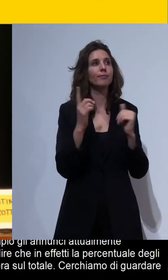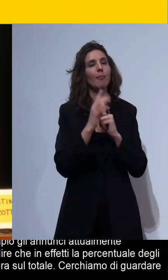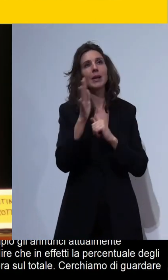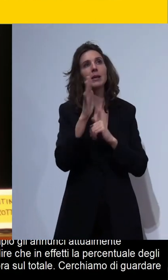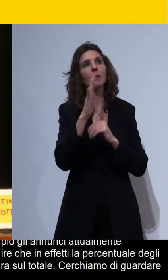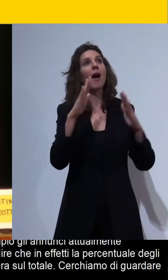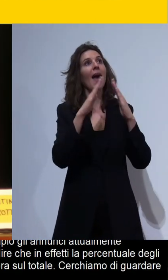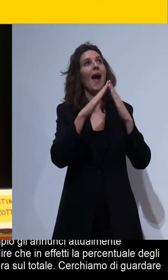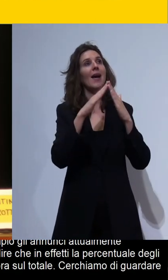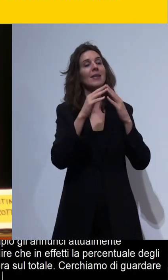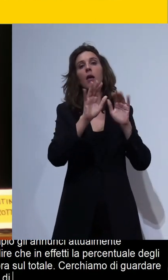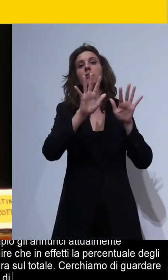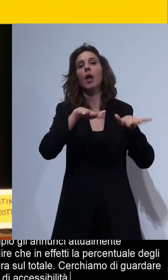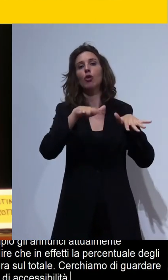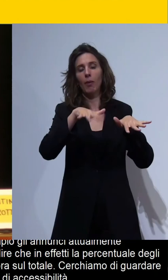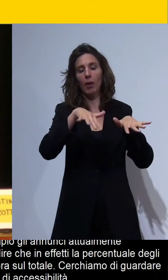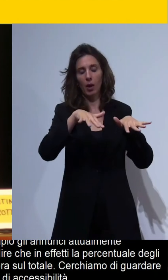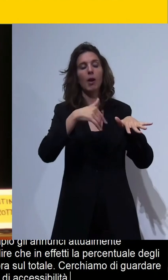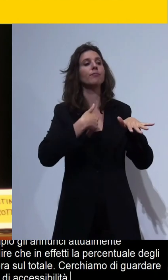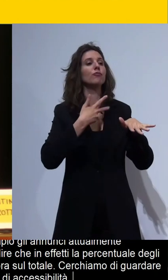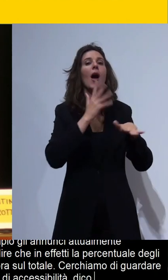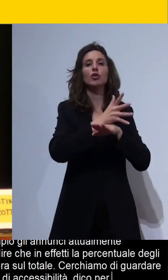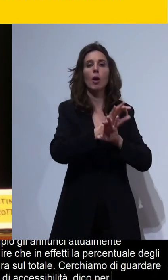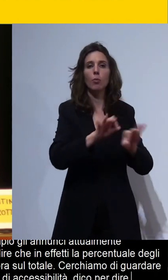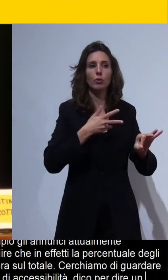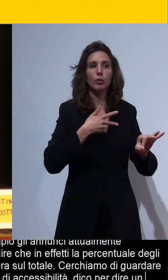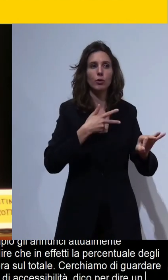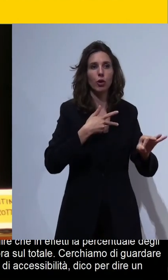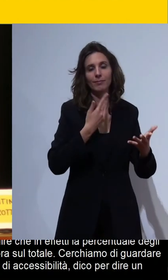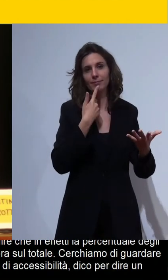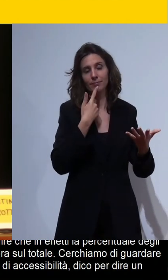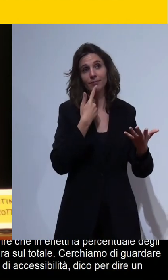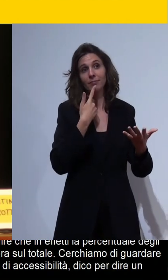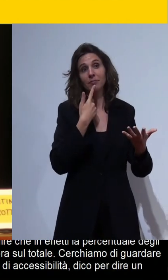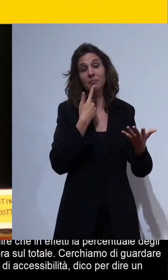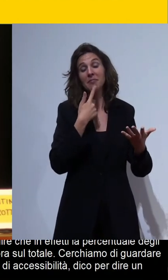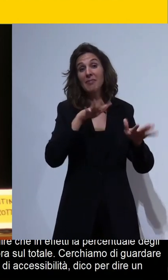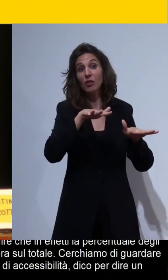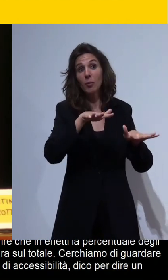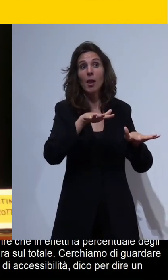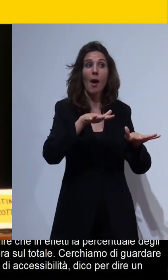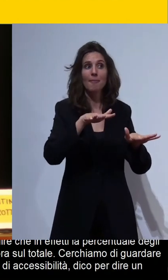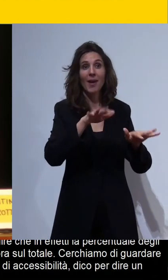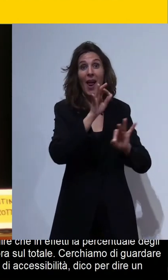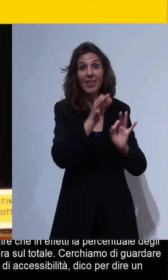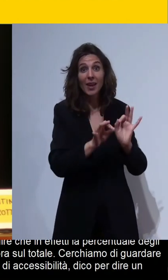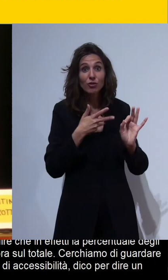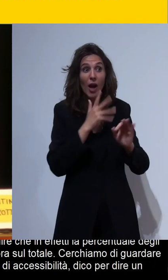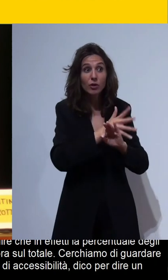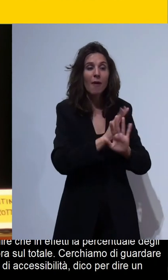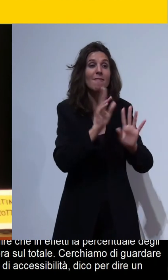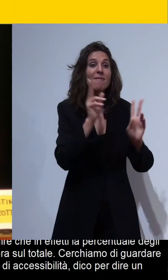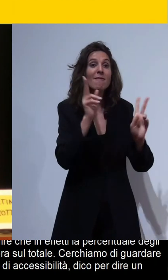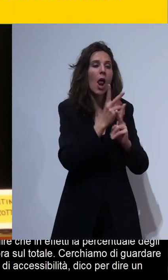caratteristiche di accessibilità dico per dire un numero indicativo comunque è già un buon